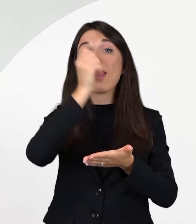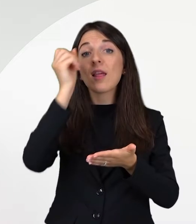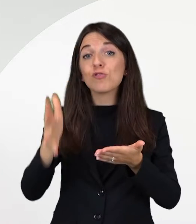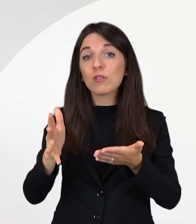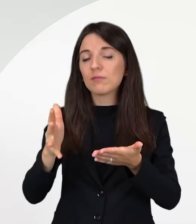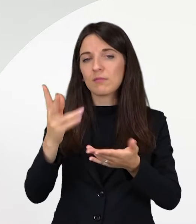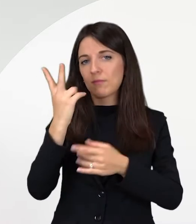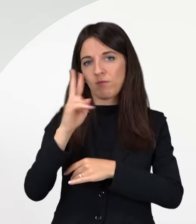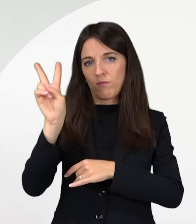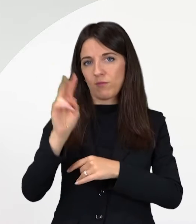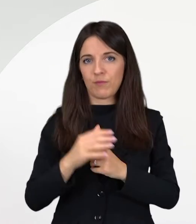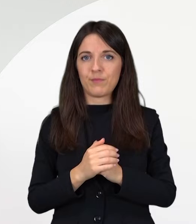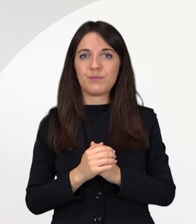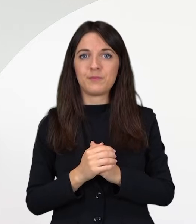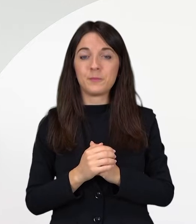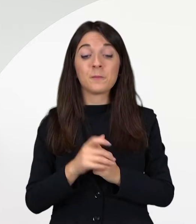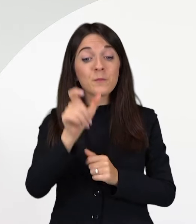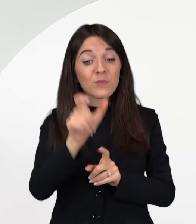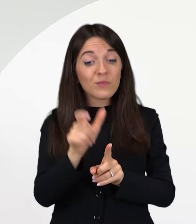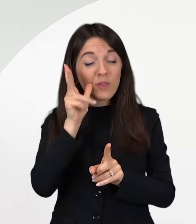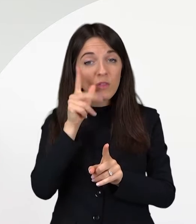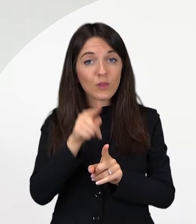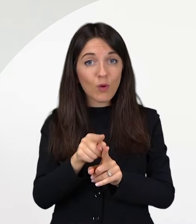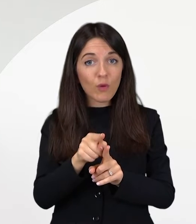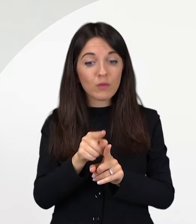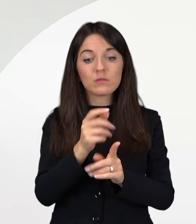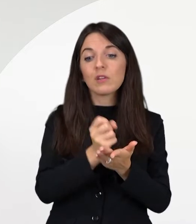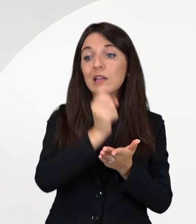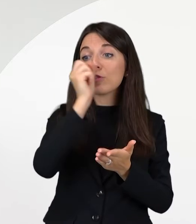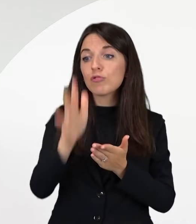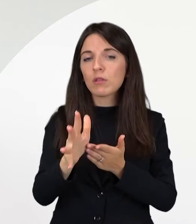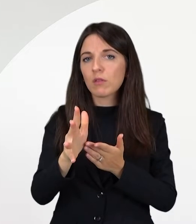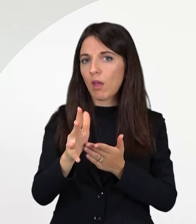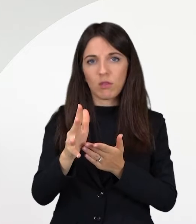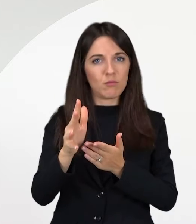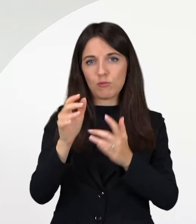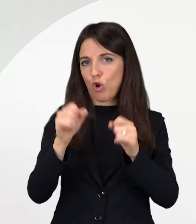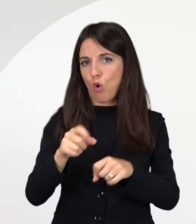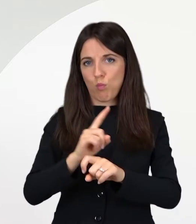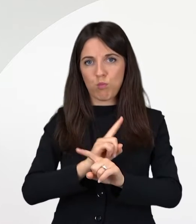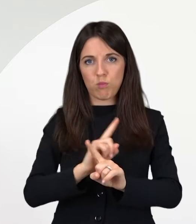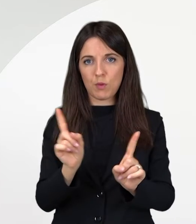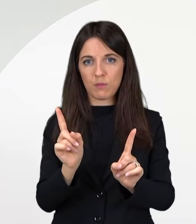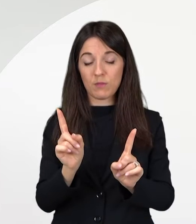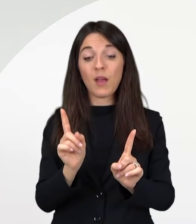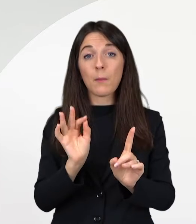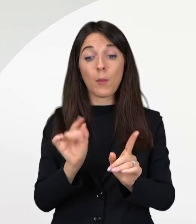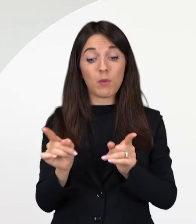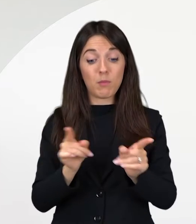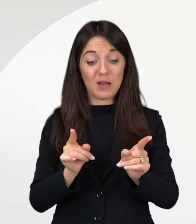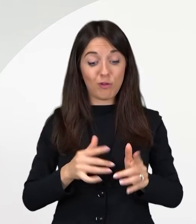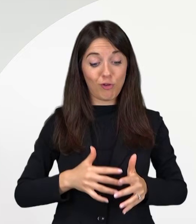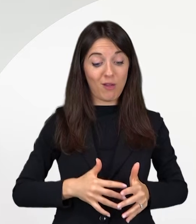vi è il difieto al licenziamento. La donna non potrà essere licenziata e questo dall'inizio della